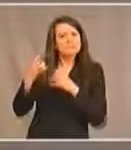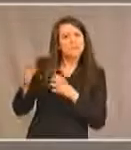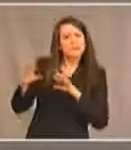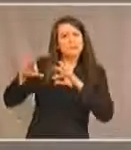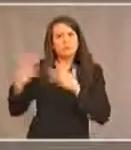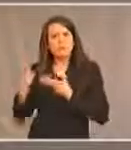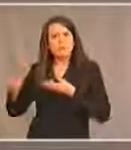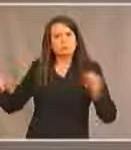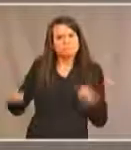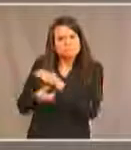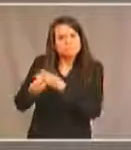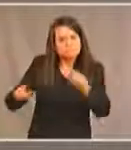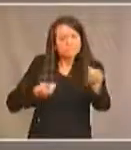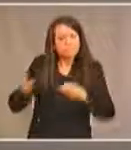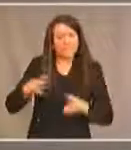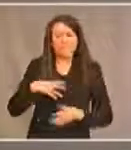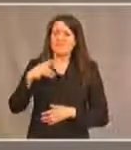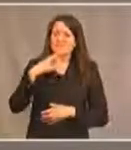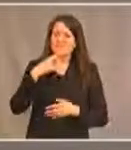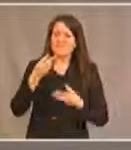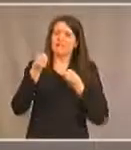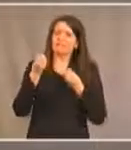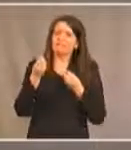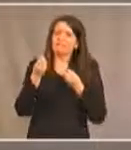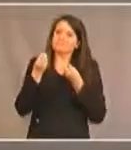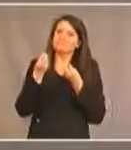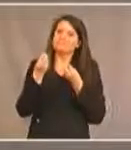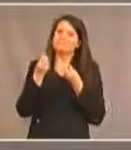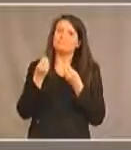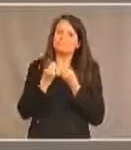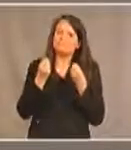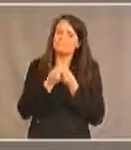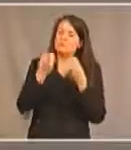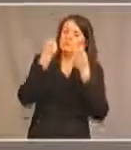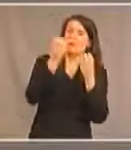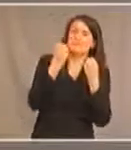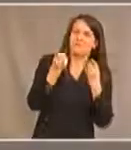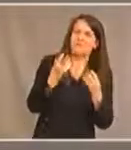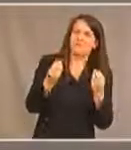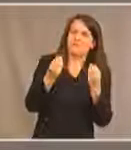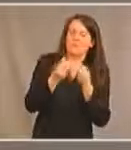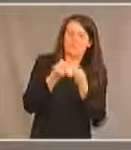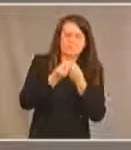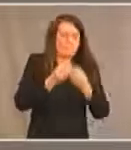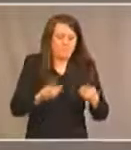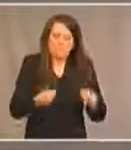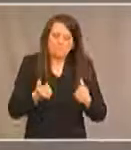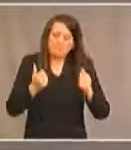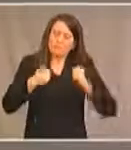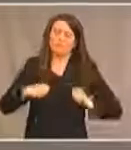Mais je suis bien prête à reconnaître qu'il y a beaucoup de matériel, beaucoup d'informations qui existent et il faut essayer de s'y retrouver.